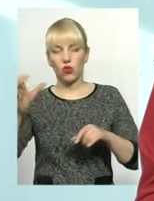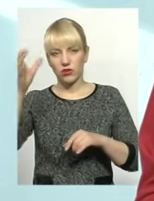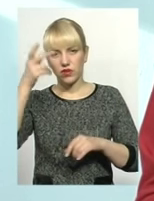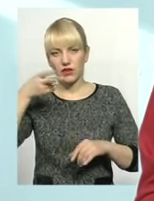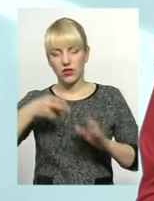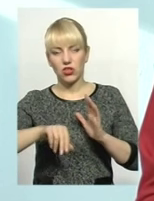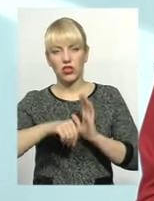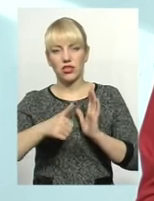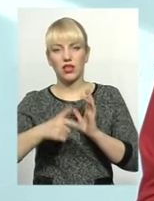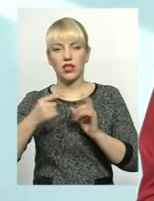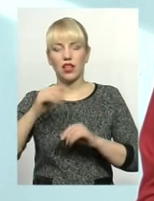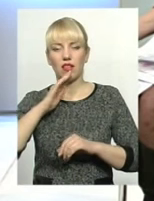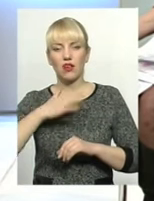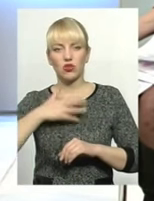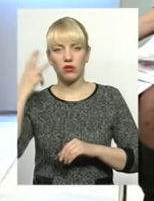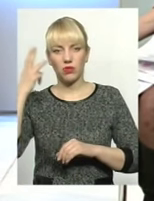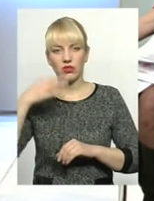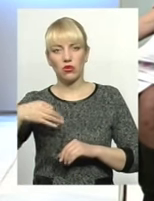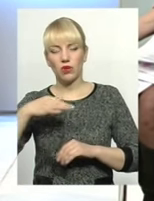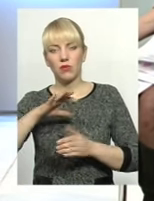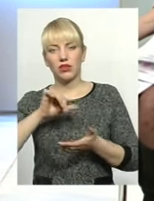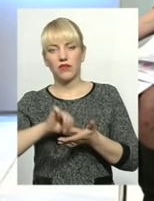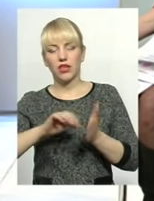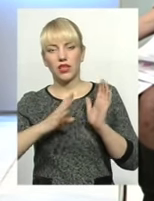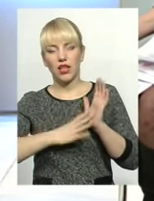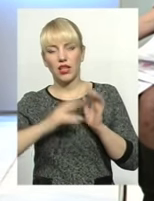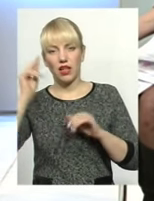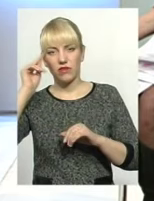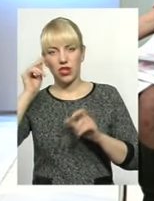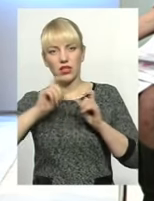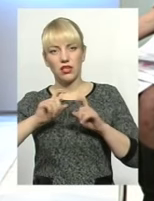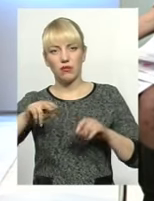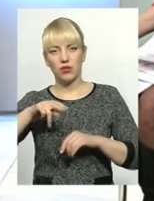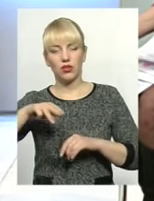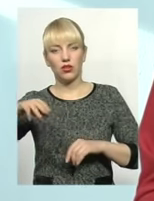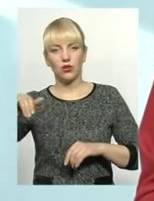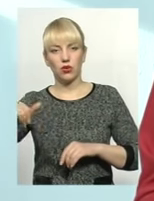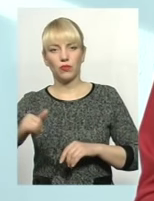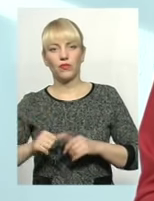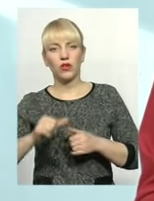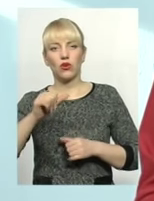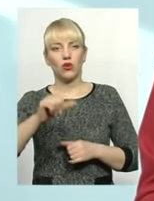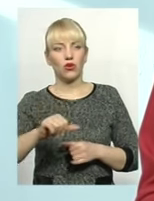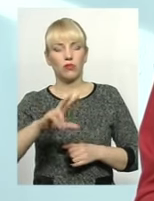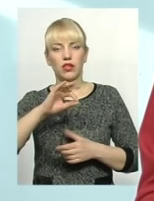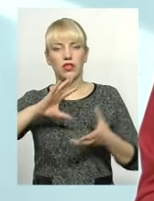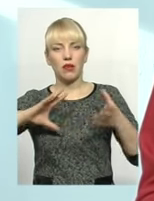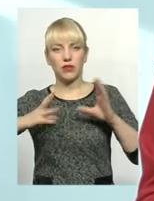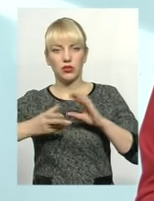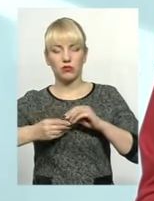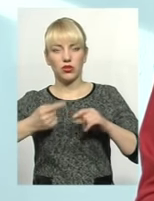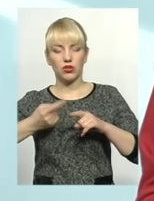Хмельницьку область представляло 9 навчальних закладів профтехосвіти. Зокрема, за підсумками